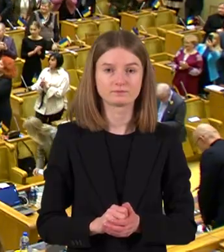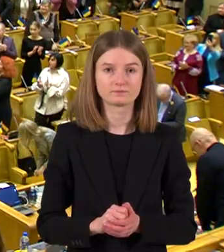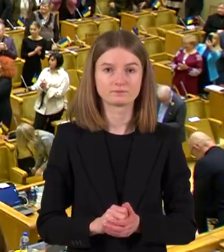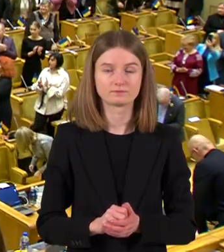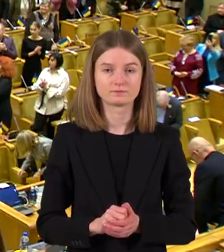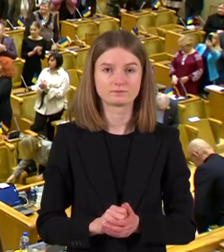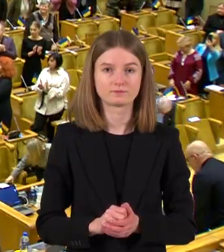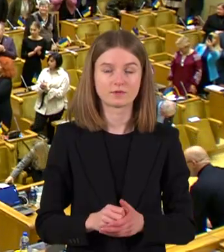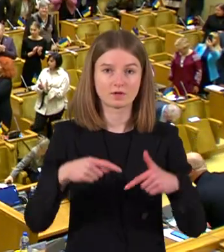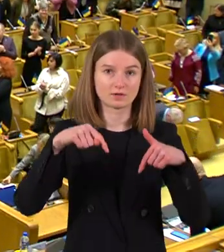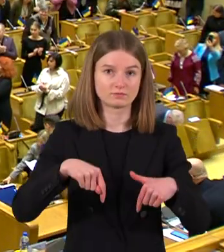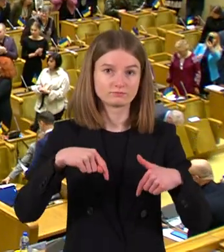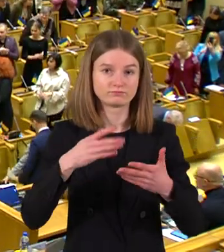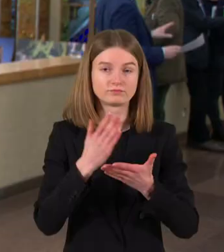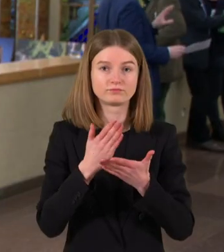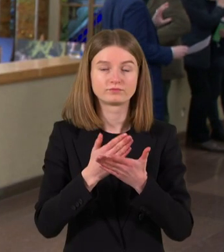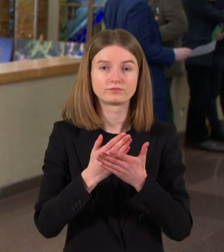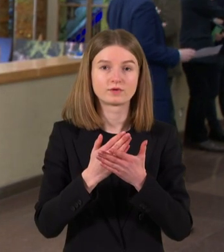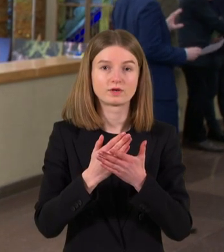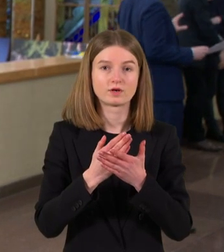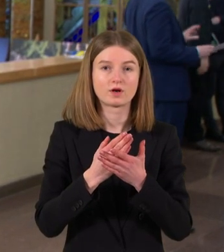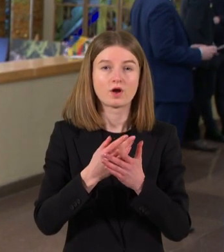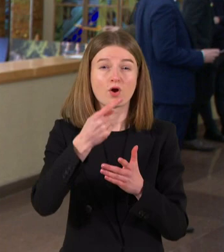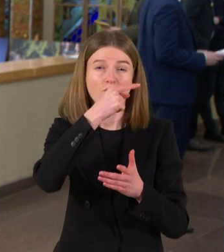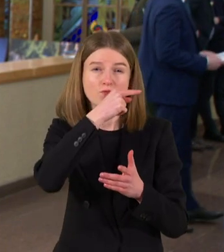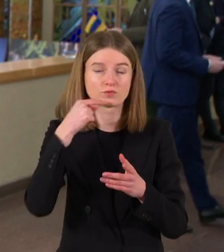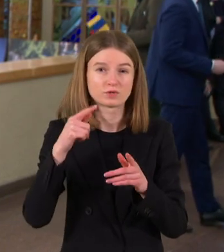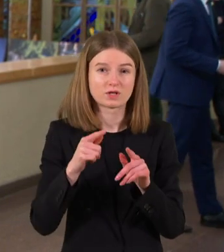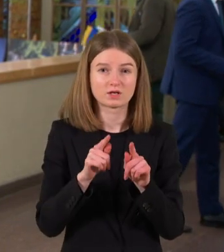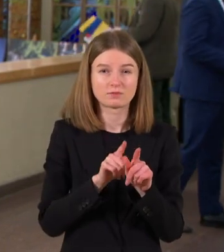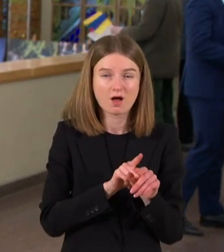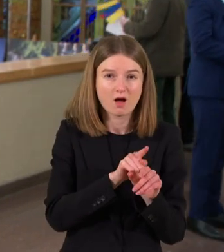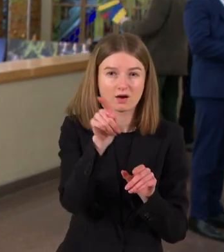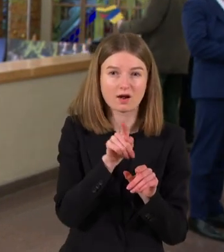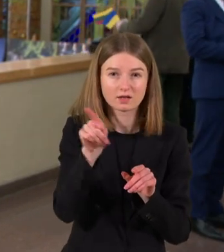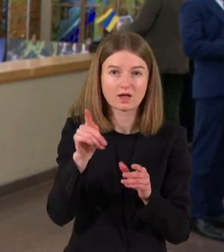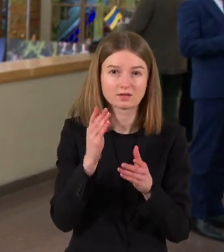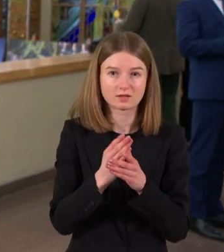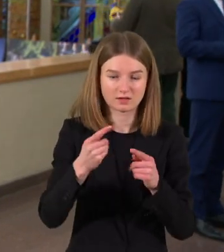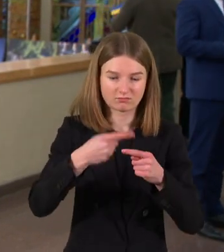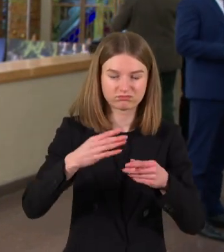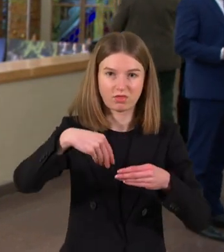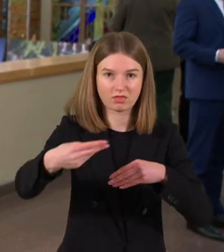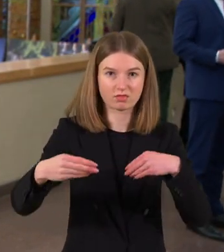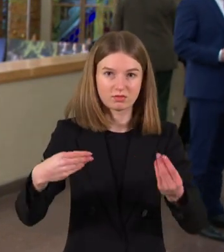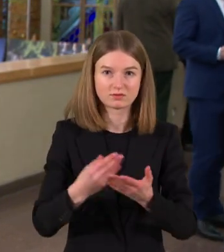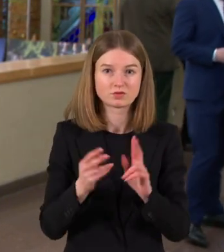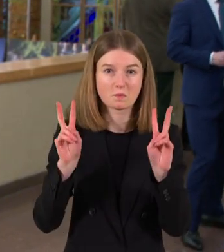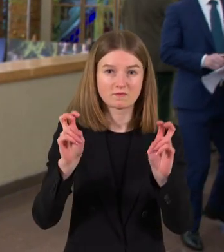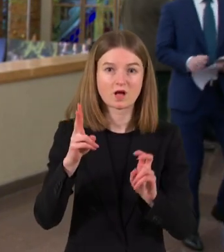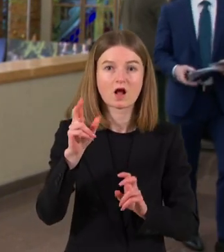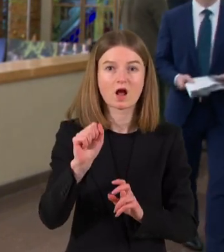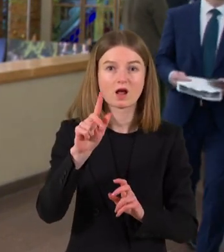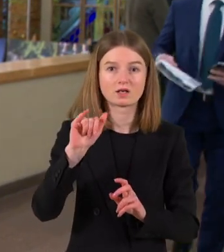Čia yra raketų iš Rusijos nuolaužas. Ši yra Kalybr. Šitą raketą buvo